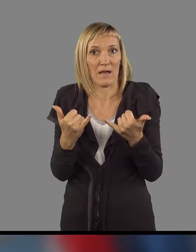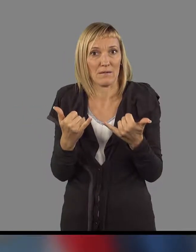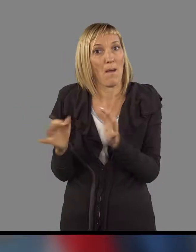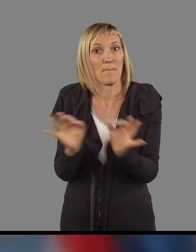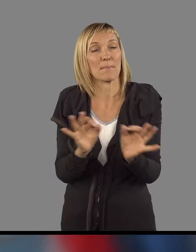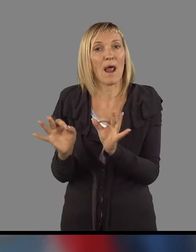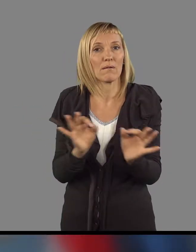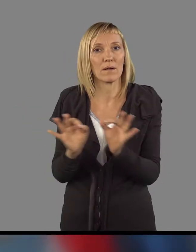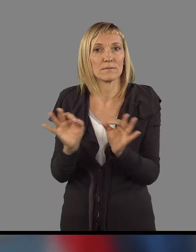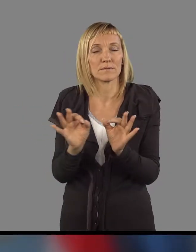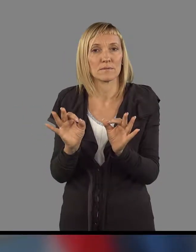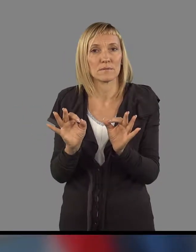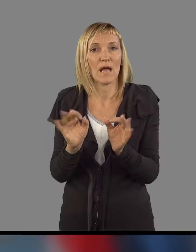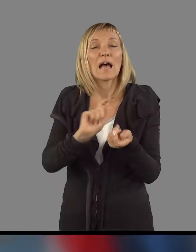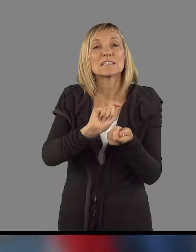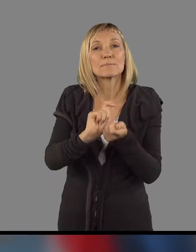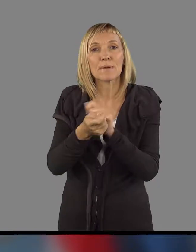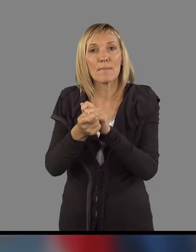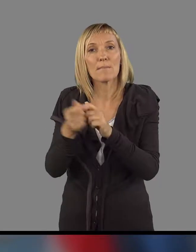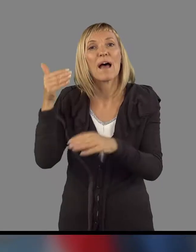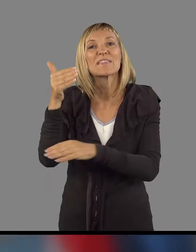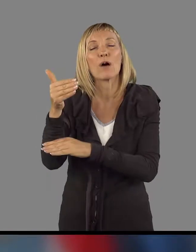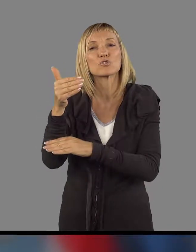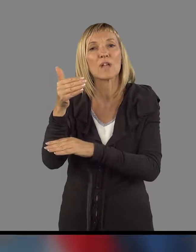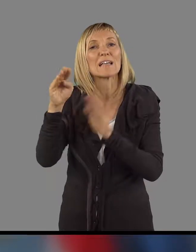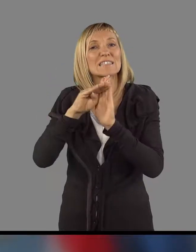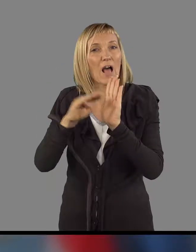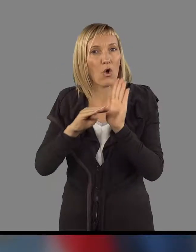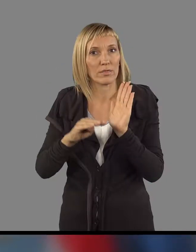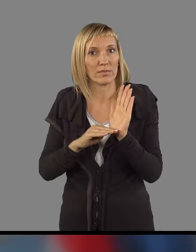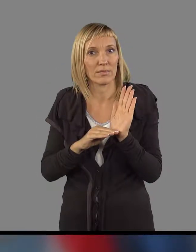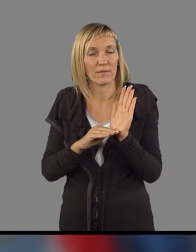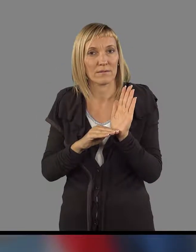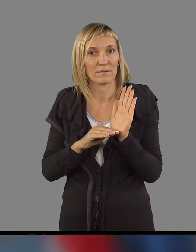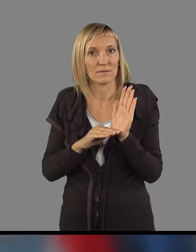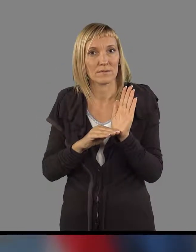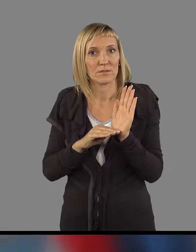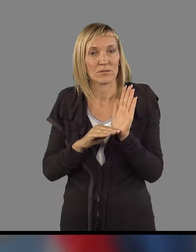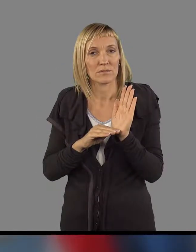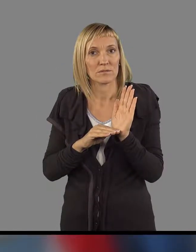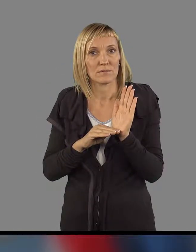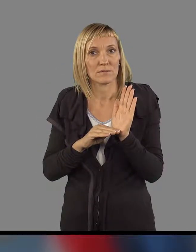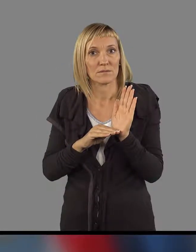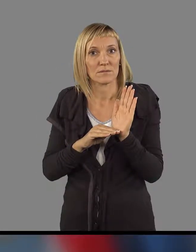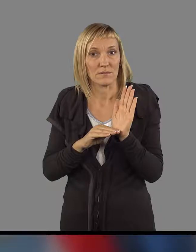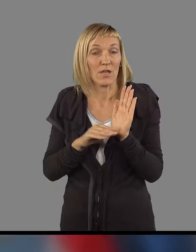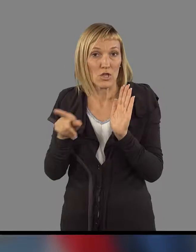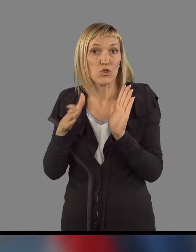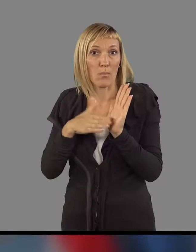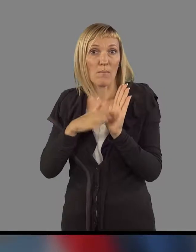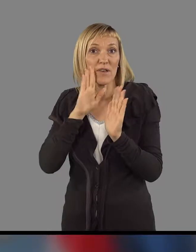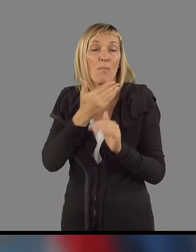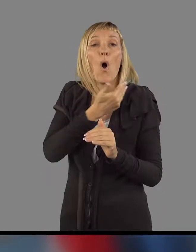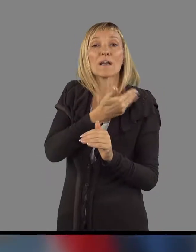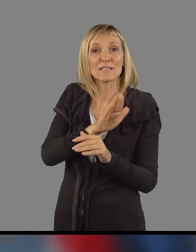prestrukturiranje davčne zakonodaje in s tem posledično tudi